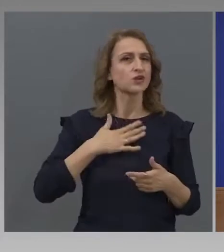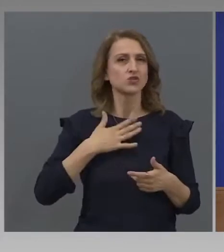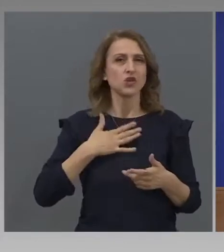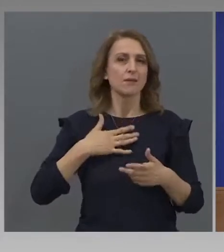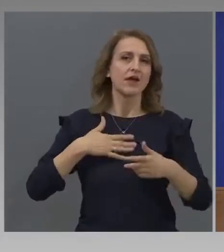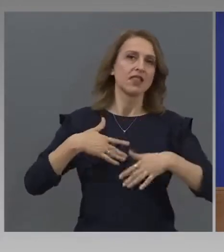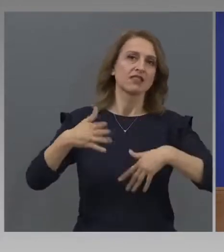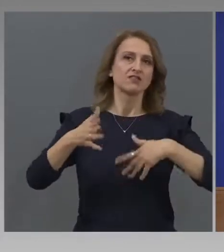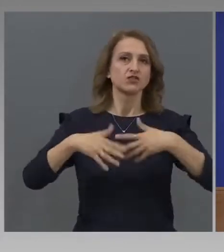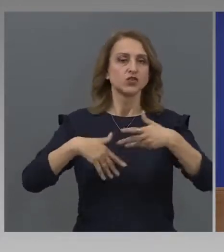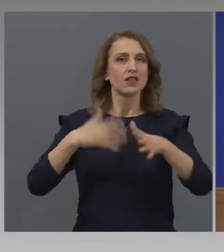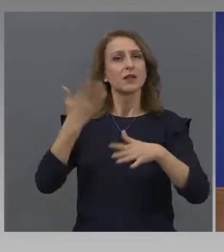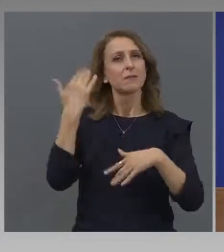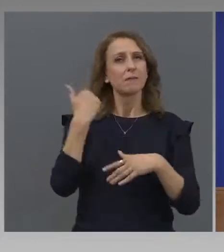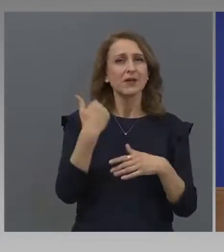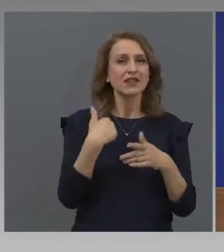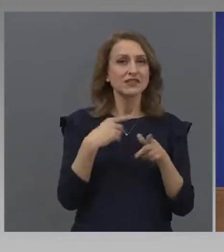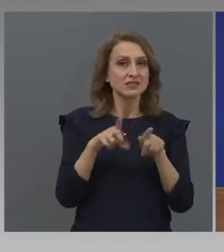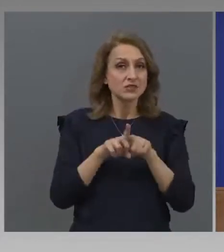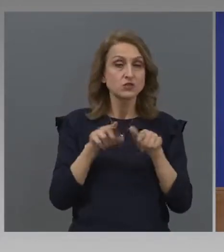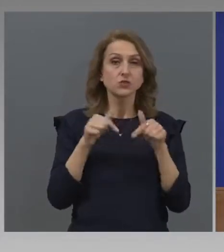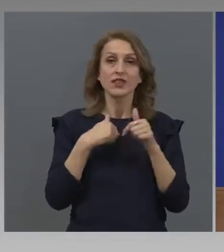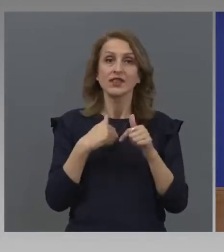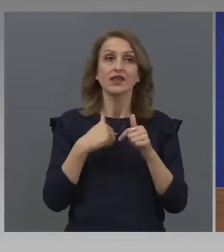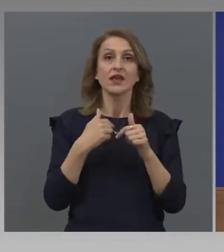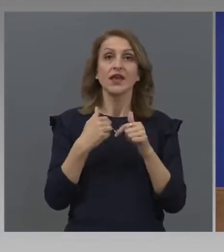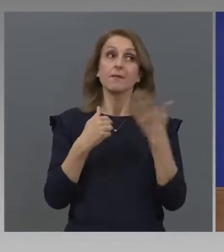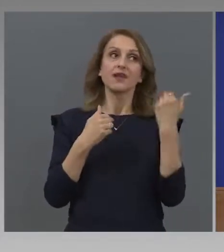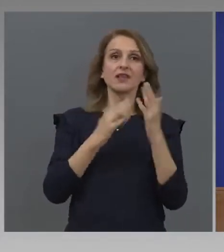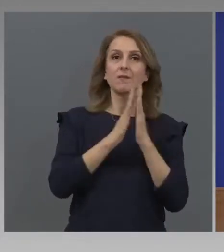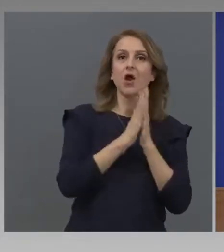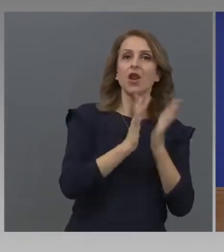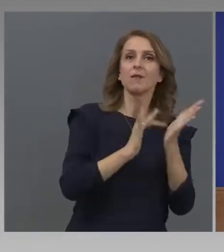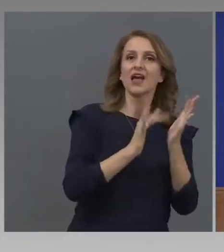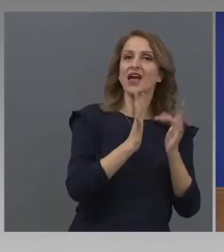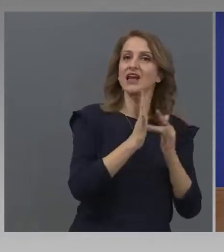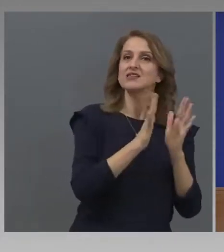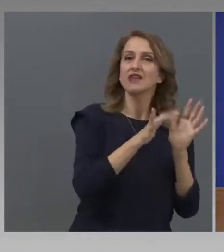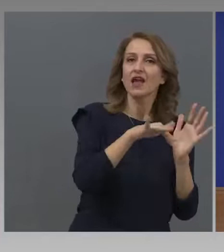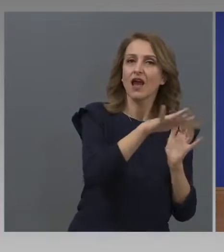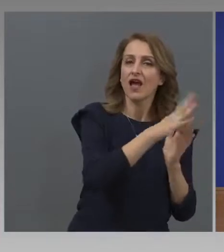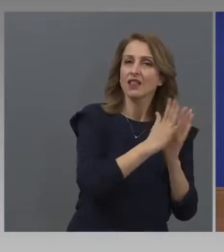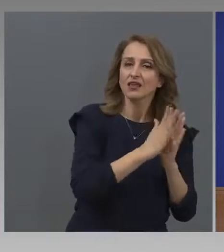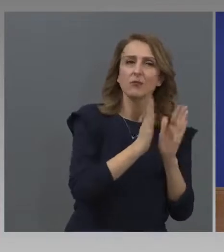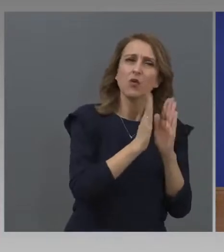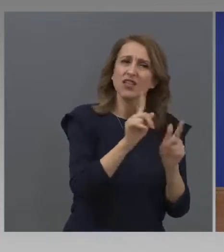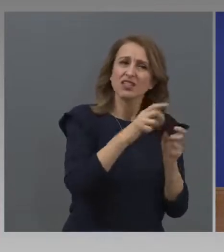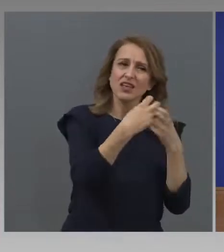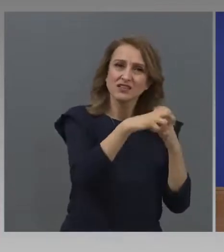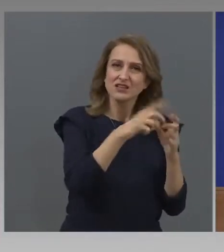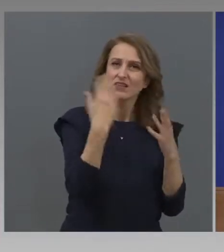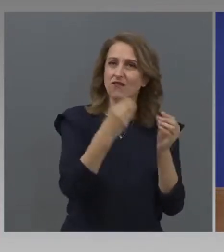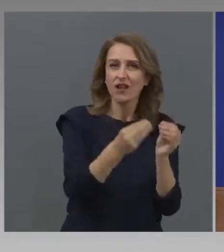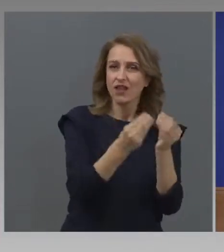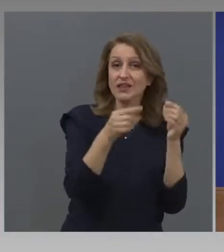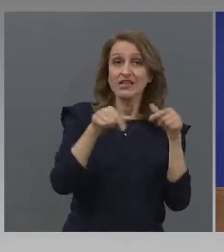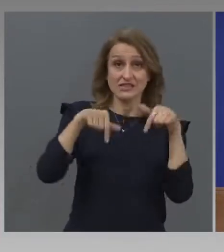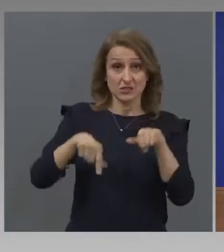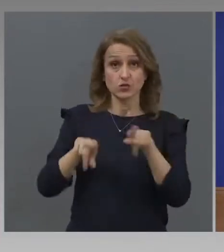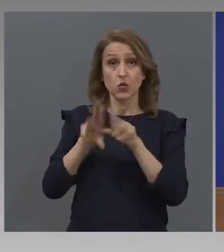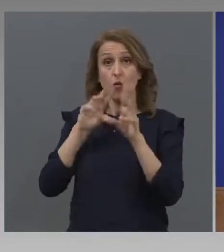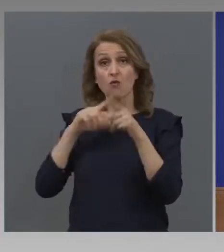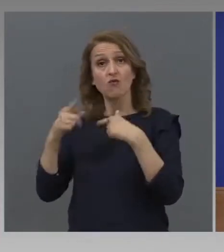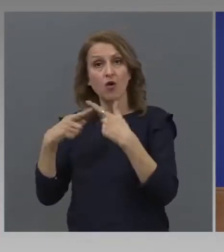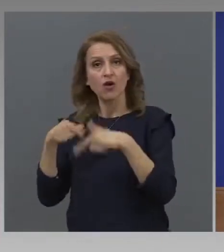съответно ние молехме християните, сега молехме мусюлманите, но днеска с Катия Захарева сговори с вършния министър на